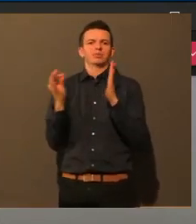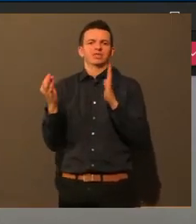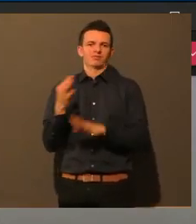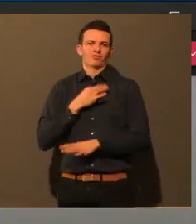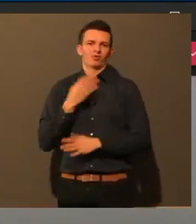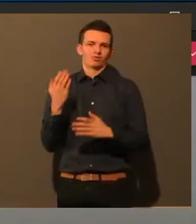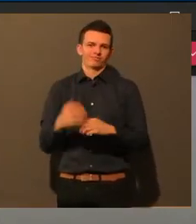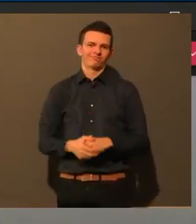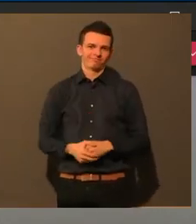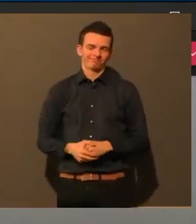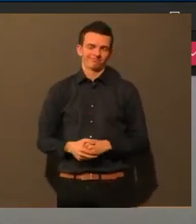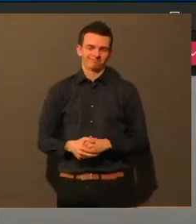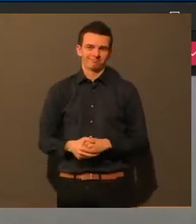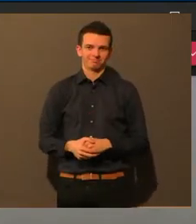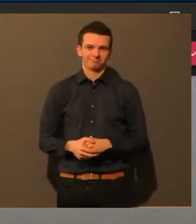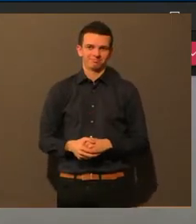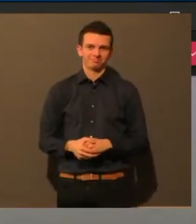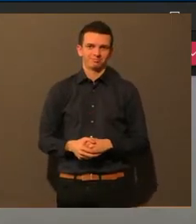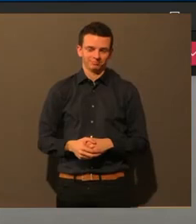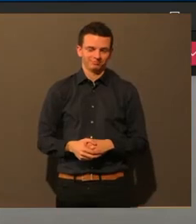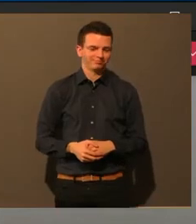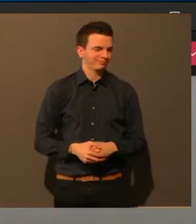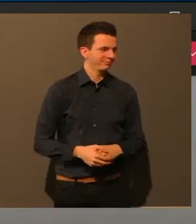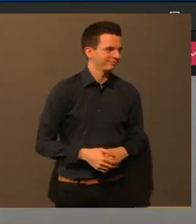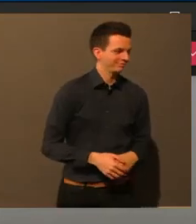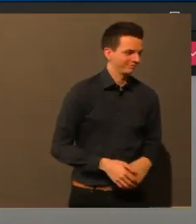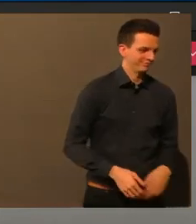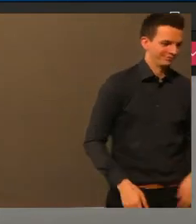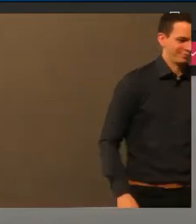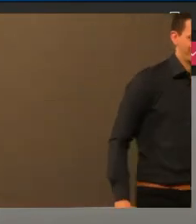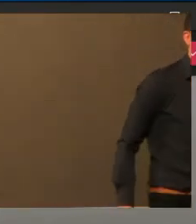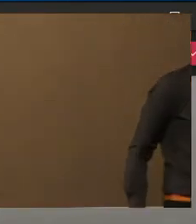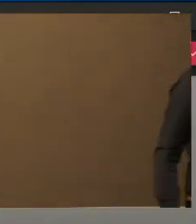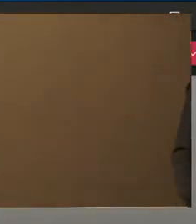was macht man dann so, genau. Okay. Frau Hammel.